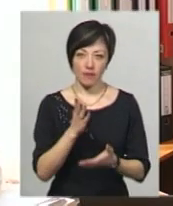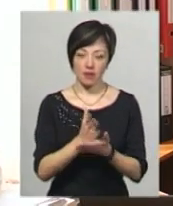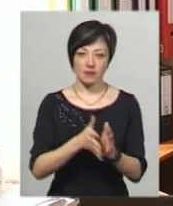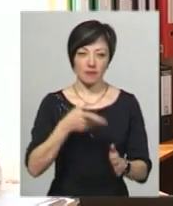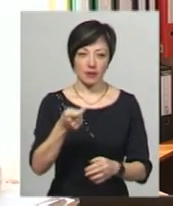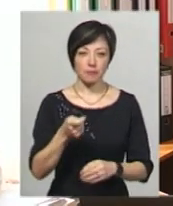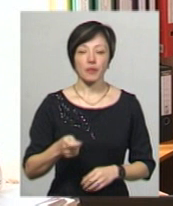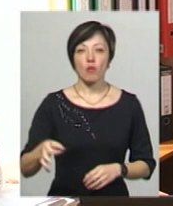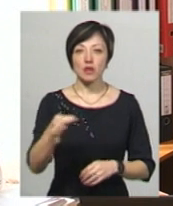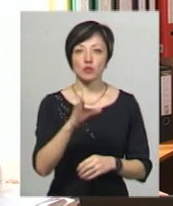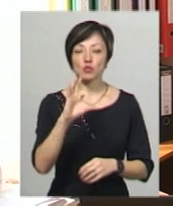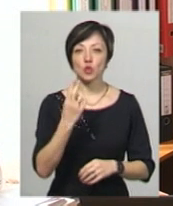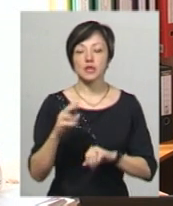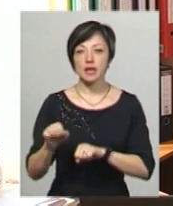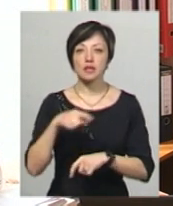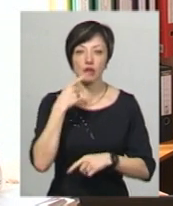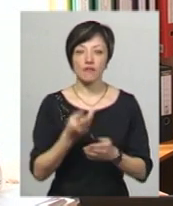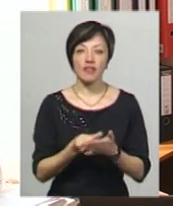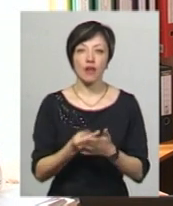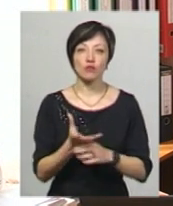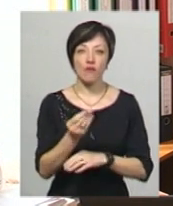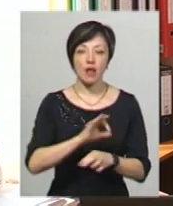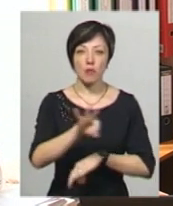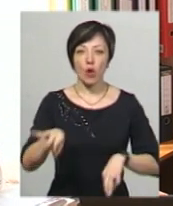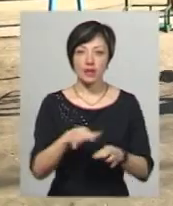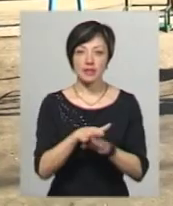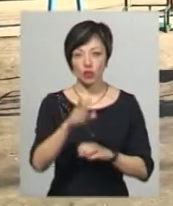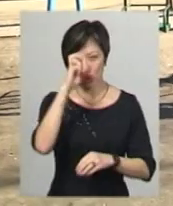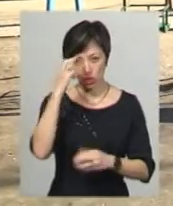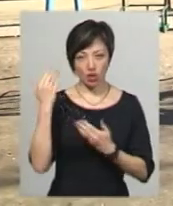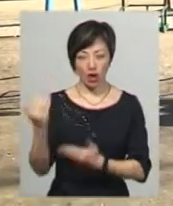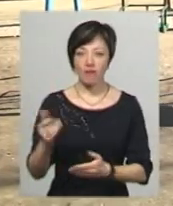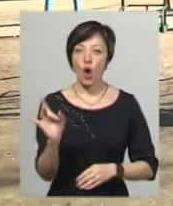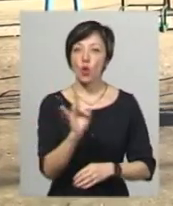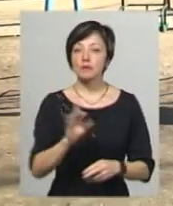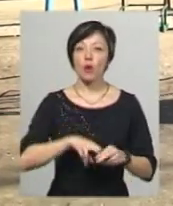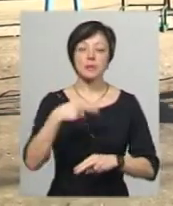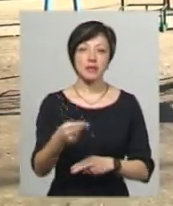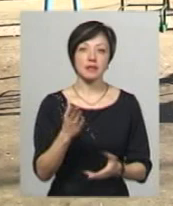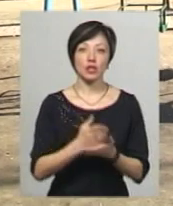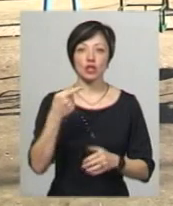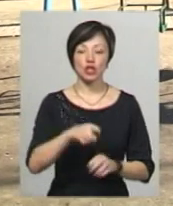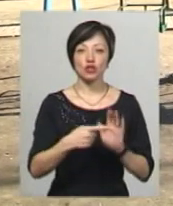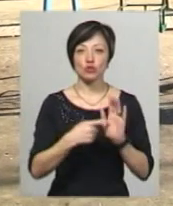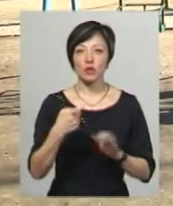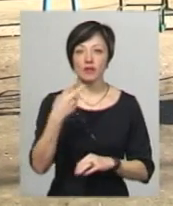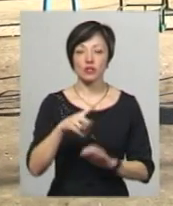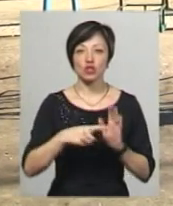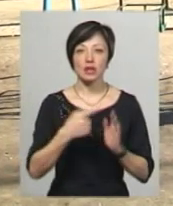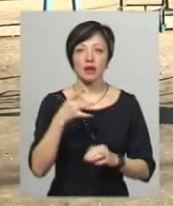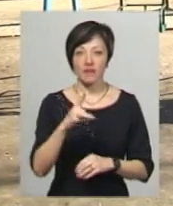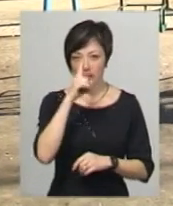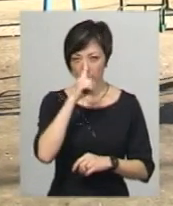В обласному соцзахисті кажуть, фінансування проєкту здійснює держава. Розмір компенсації становить 1626